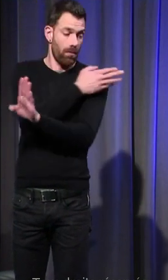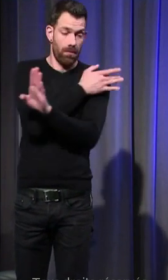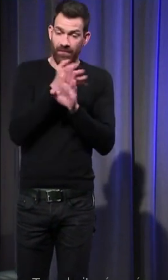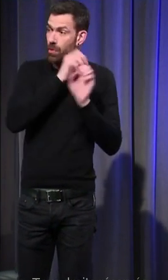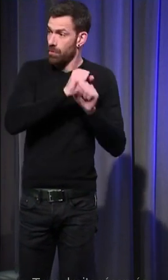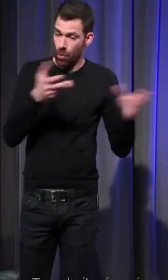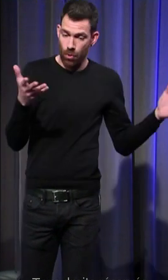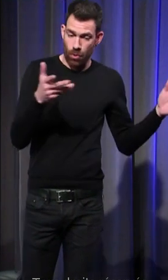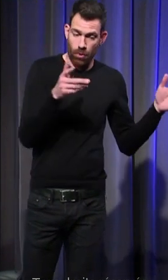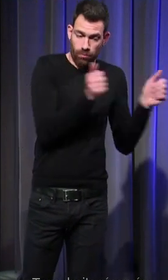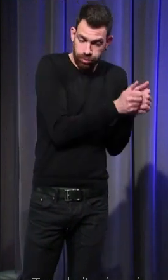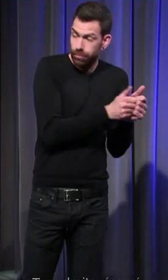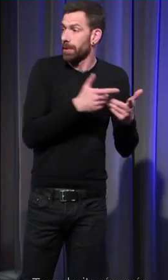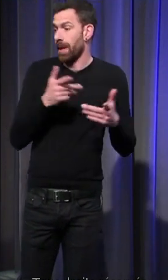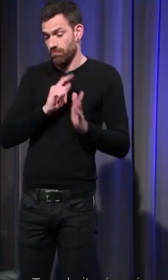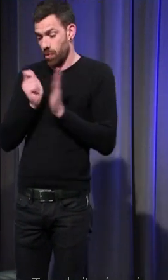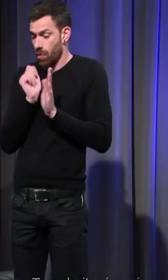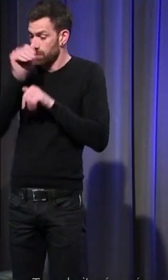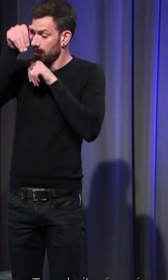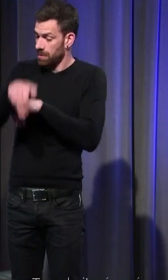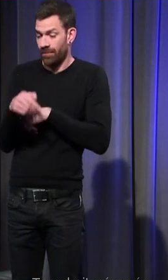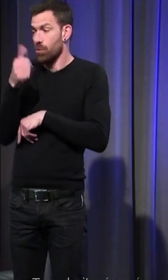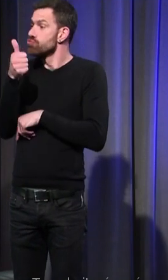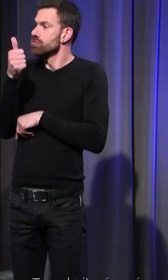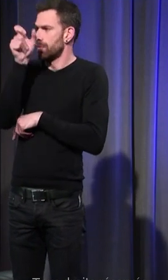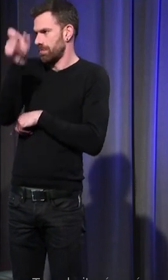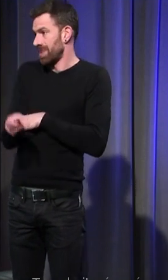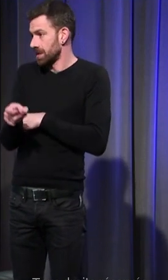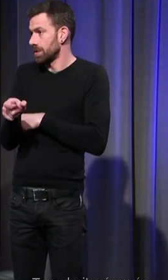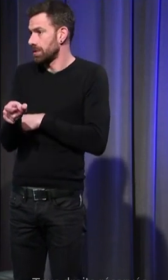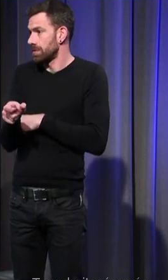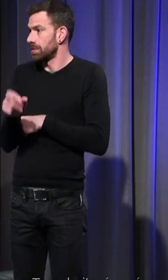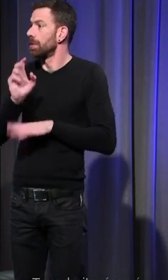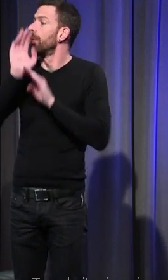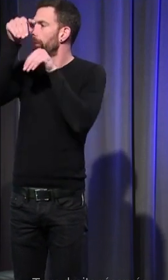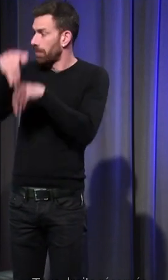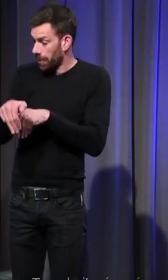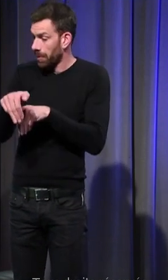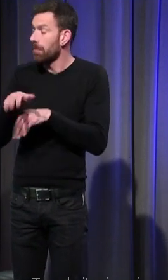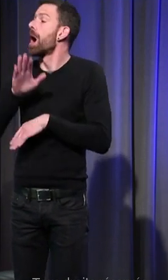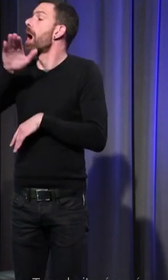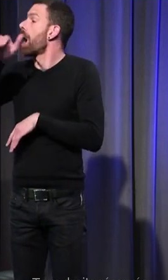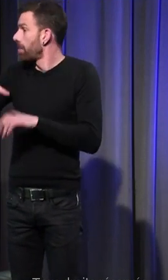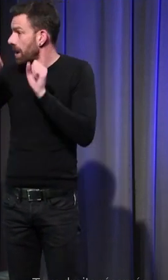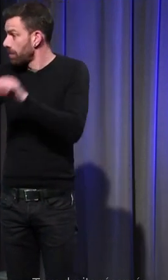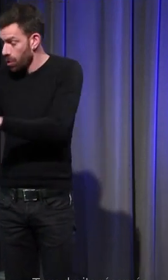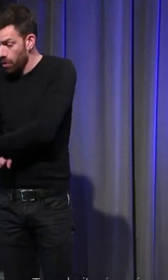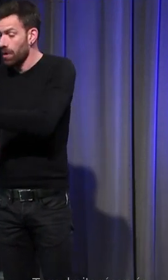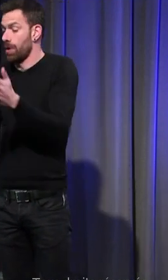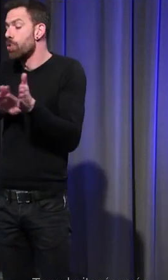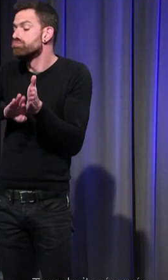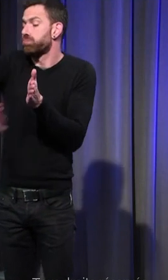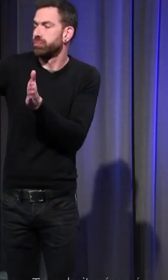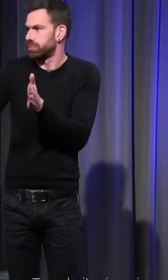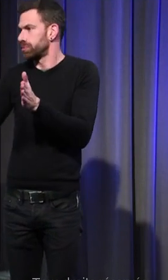tombe indéfin au moment de l'inhumation rien n'empêche ultérieurement de réouvrir de repousser tout le monde de mettre quelqu'un etc